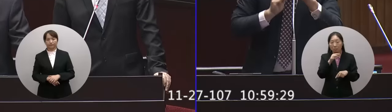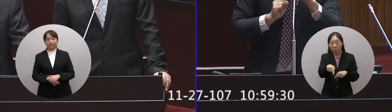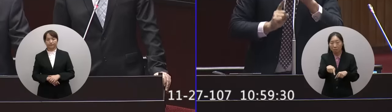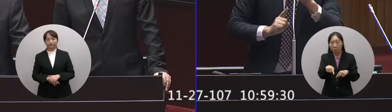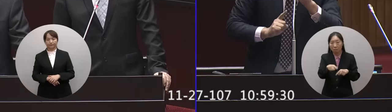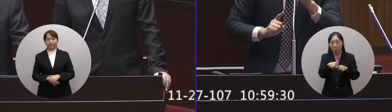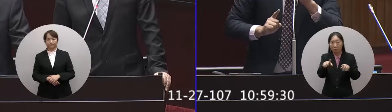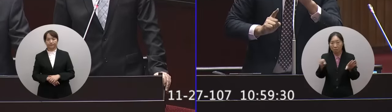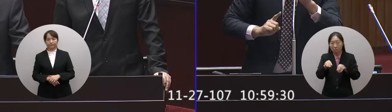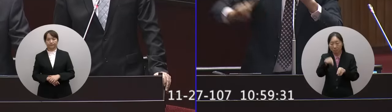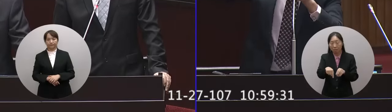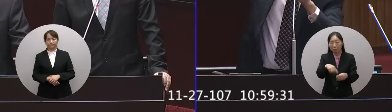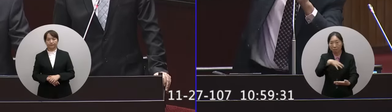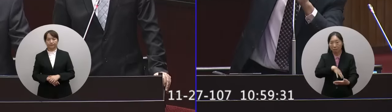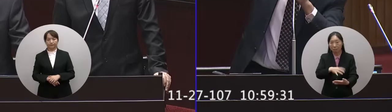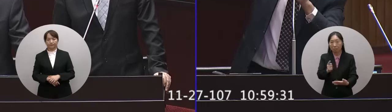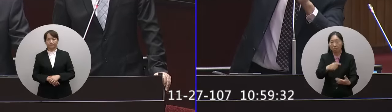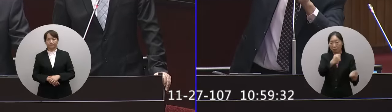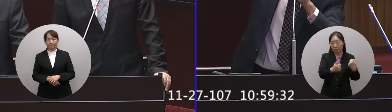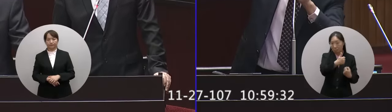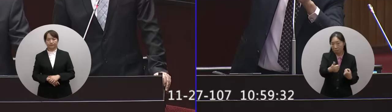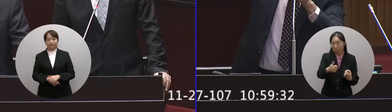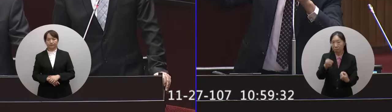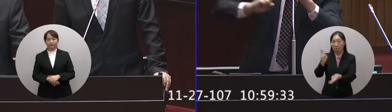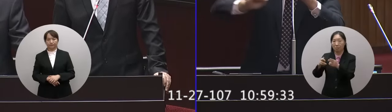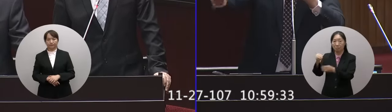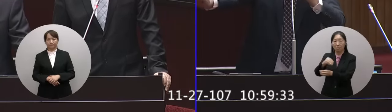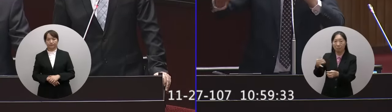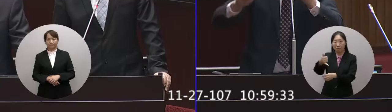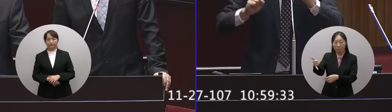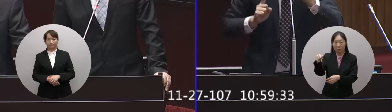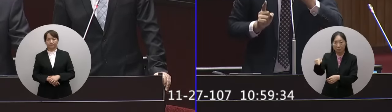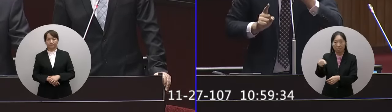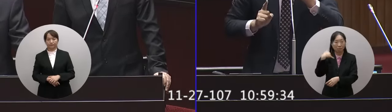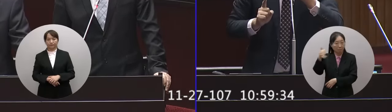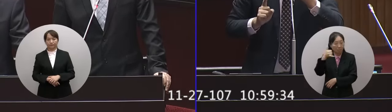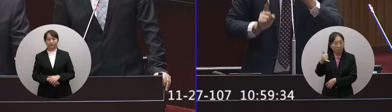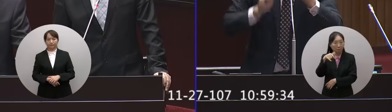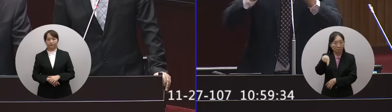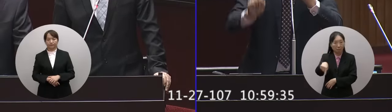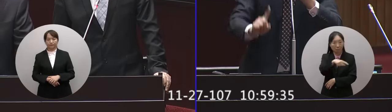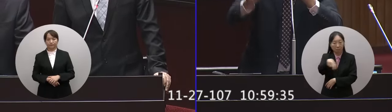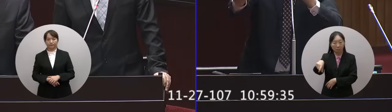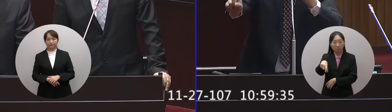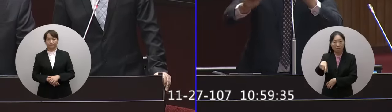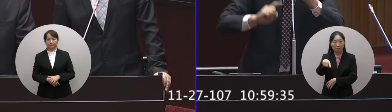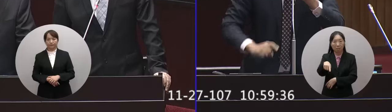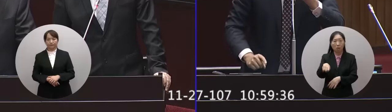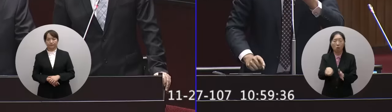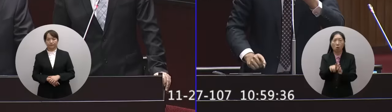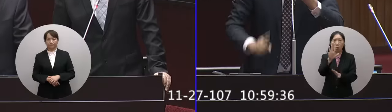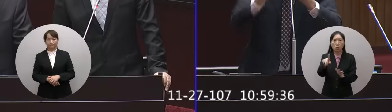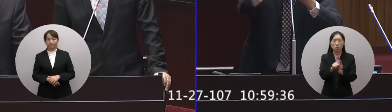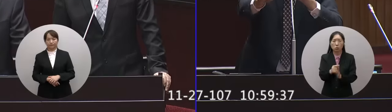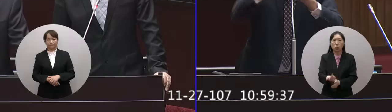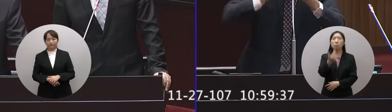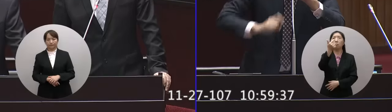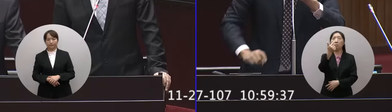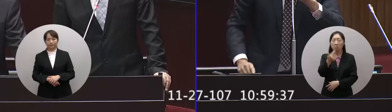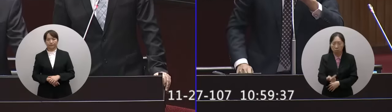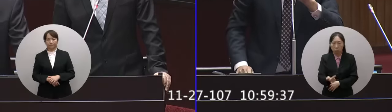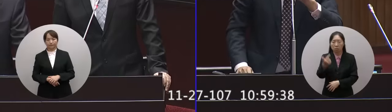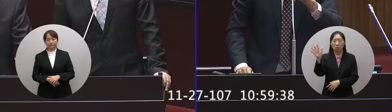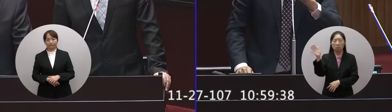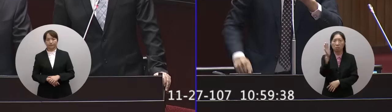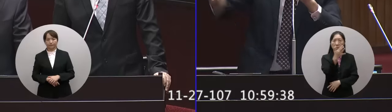對於不管是司機跟調度員他們在通話的時候為什麼時快時慢在你們的調